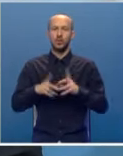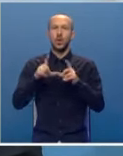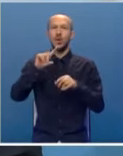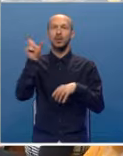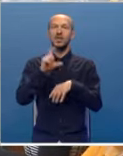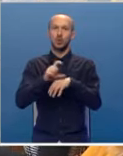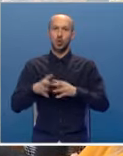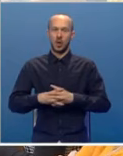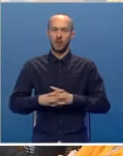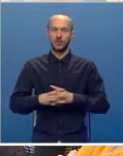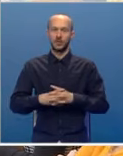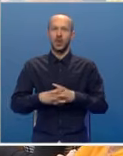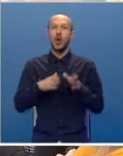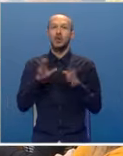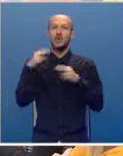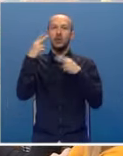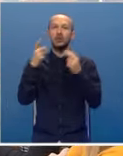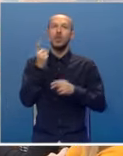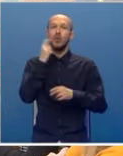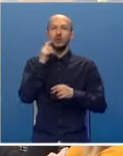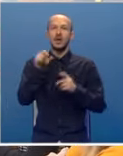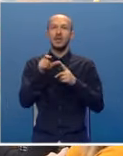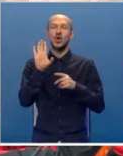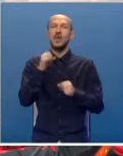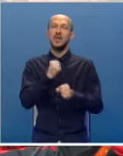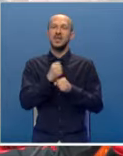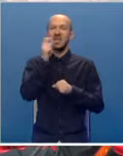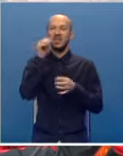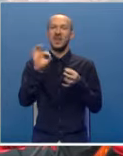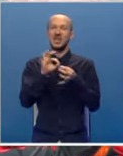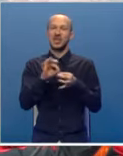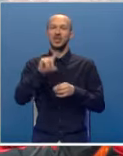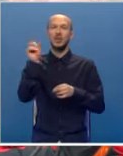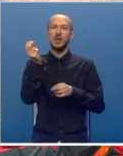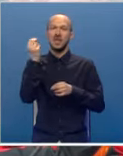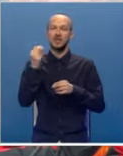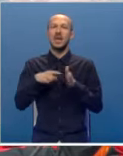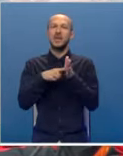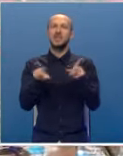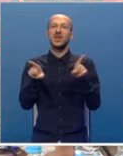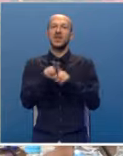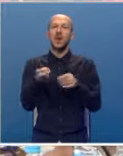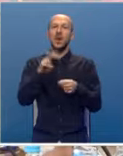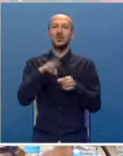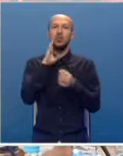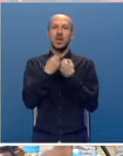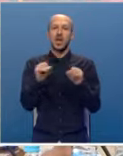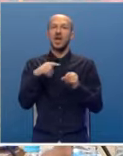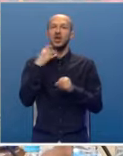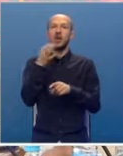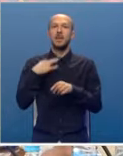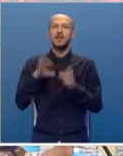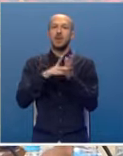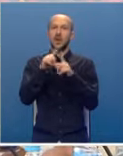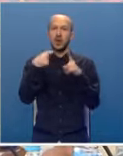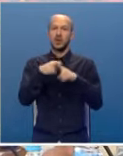Republici Turskoj. Odbacujemo političke pokušaje da se ova misija civilne zaštite Republike Srpske predstavi kao nastup BIH, kaže predsjednik